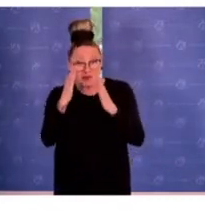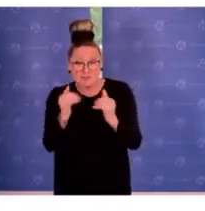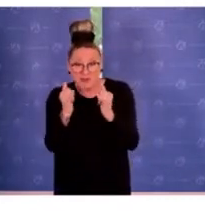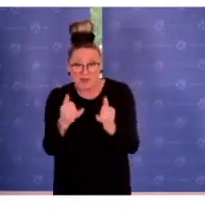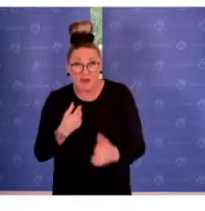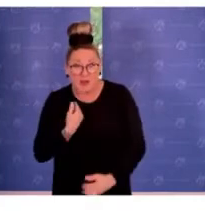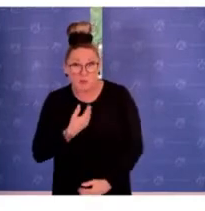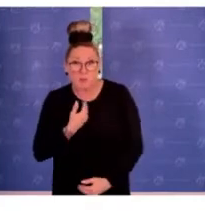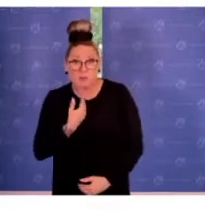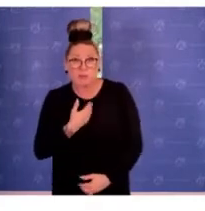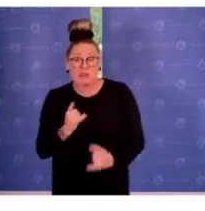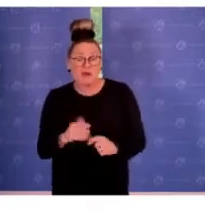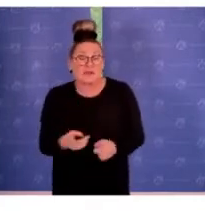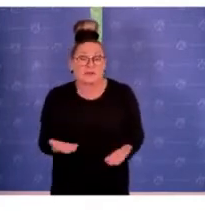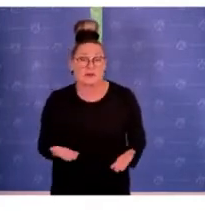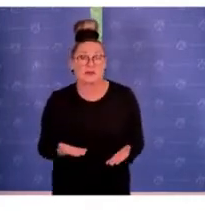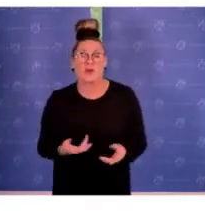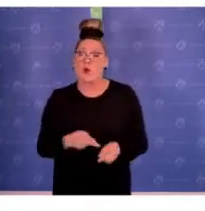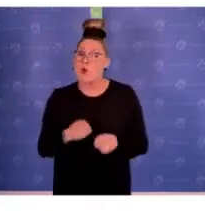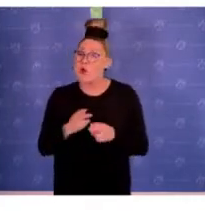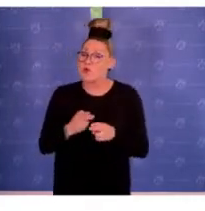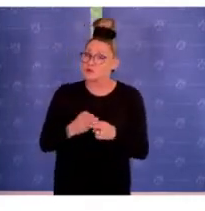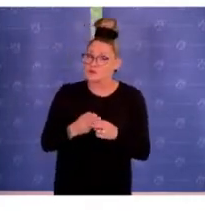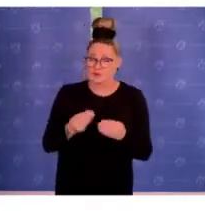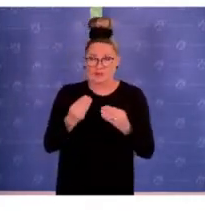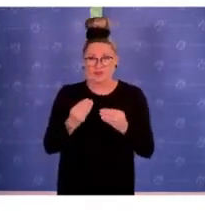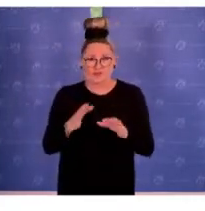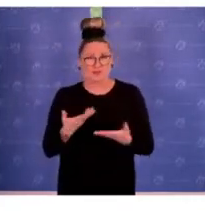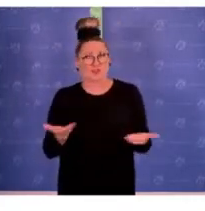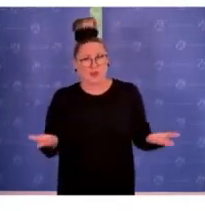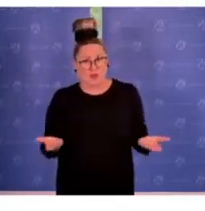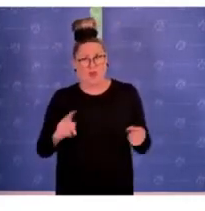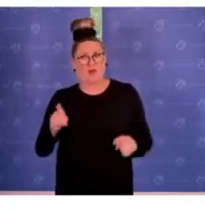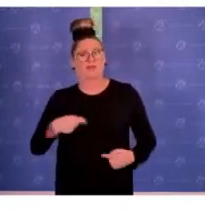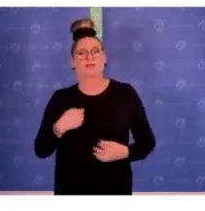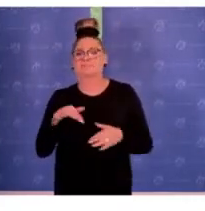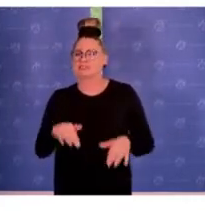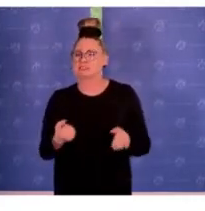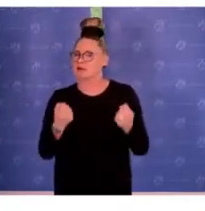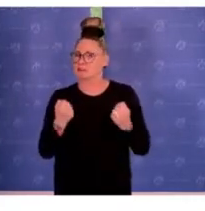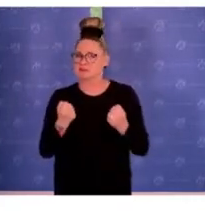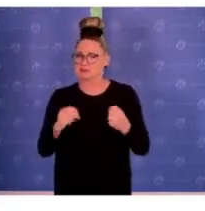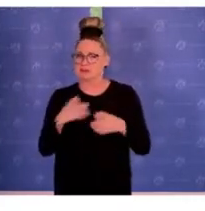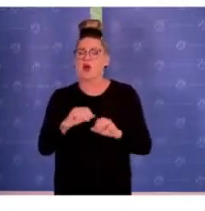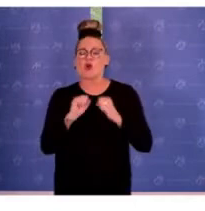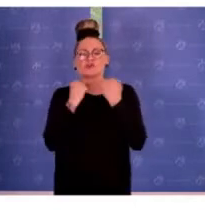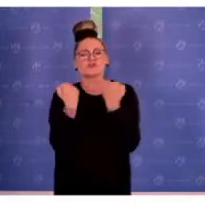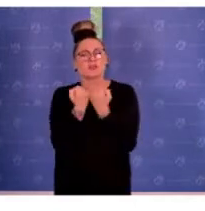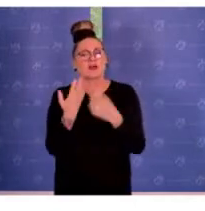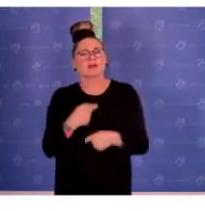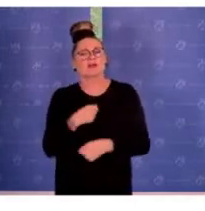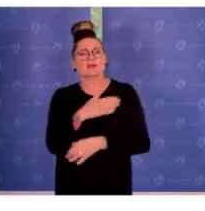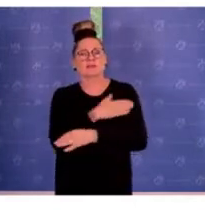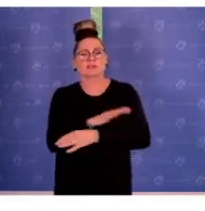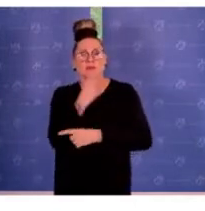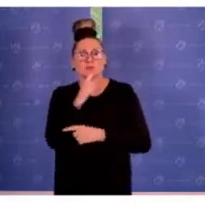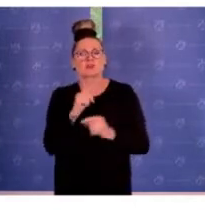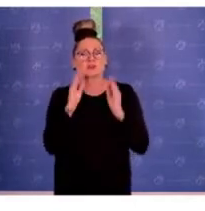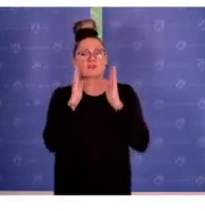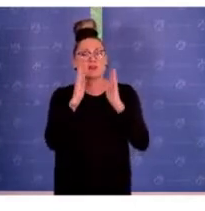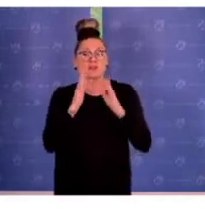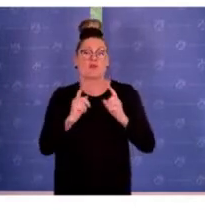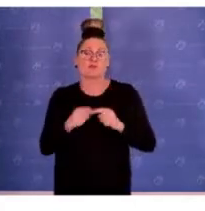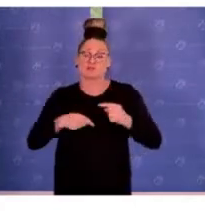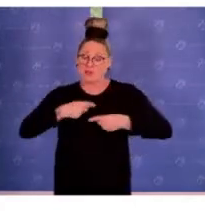guten Gründen in Frage steht. Und die Notwendigkeit besteht hier, glaube ich, staatlicherseits in einem permanenten Prozess, Vertrauen zu